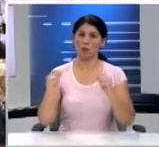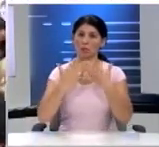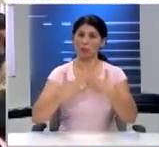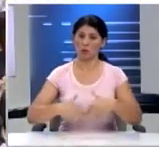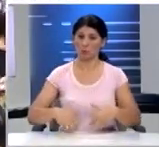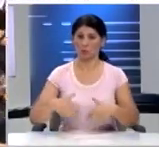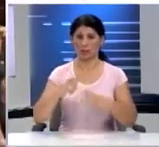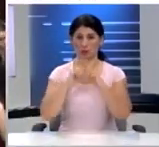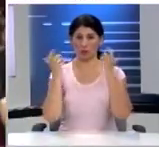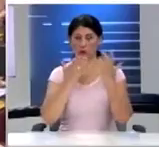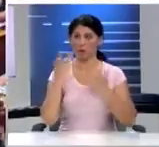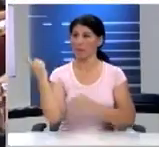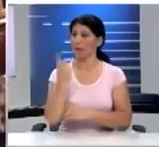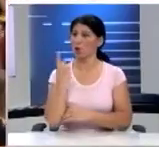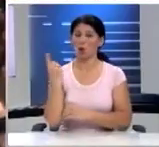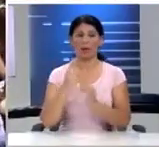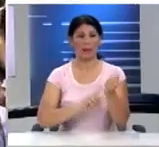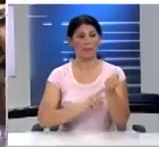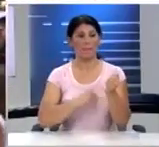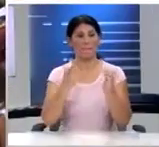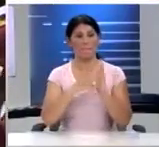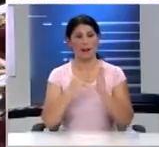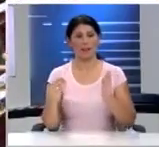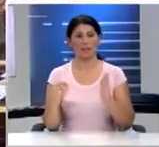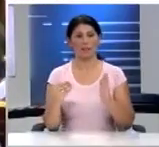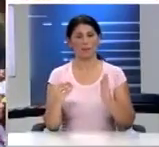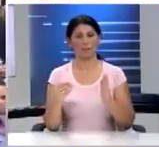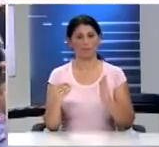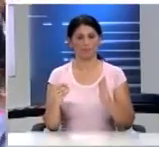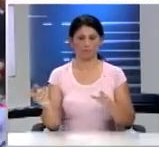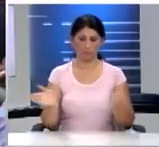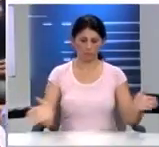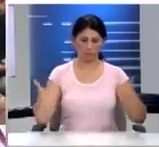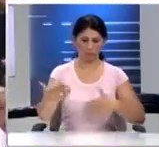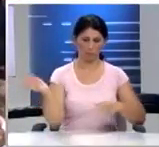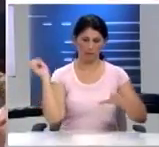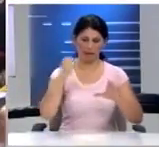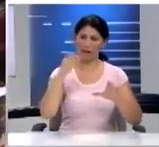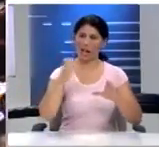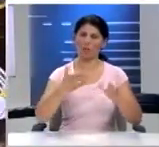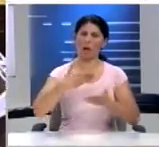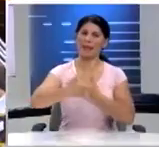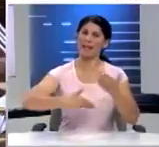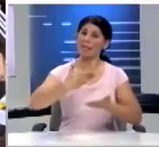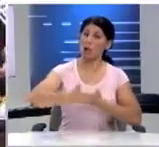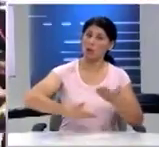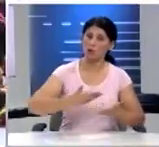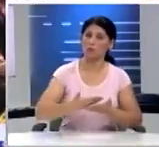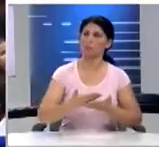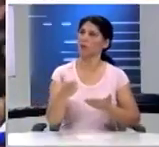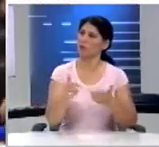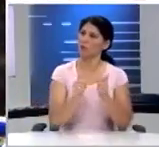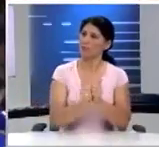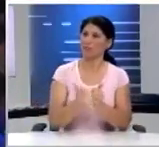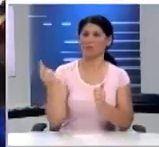τους με οικολογικά χαρακτηριστικά όπως για παράδειγμα την τοποθέτηση κάδων ανακύκλωσης φιλικών προς το περιβάλλον δομικών